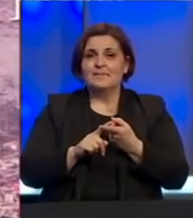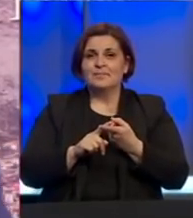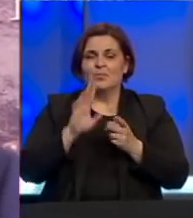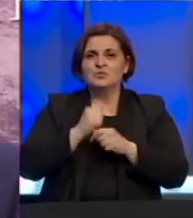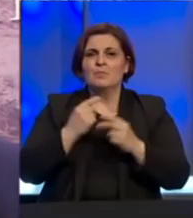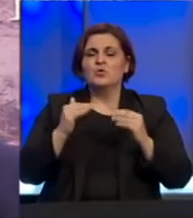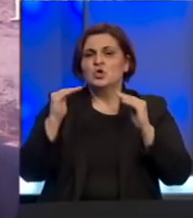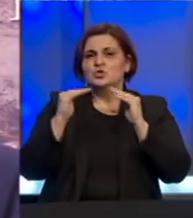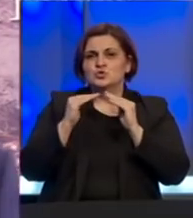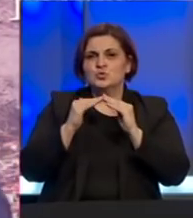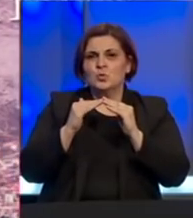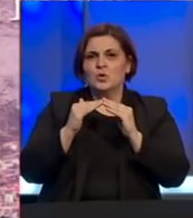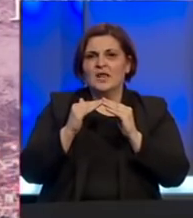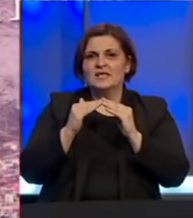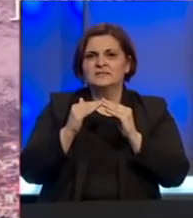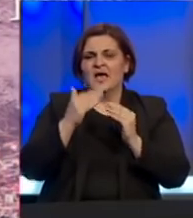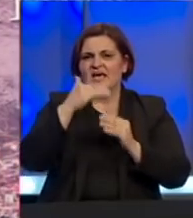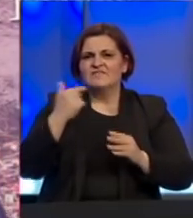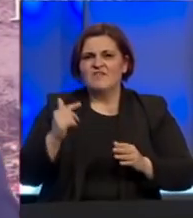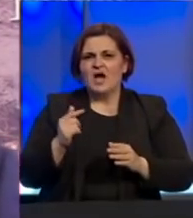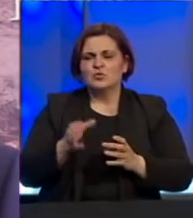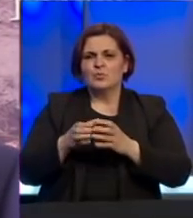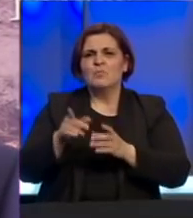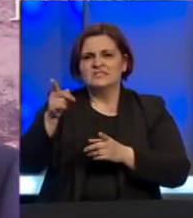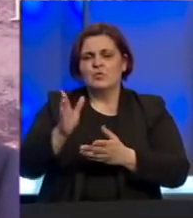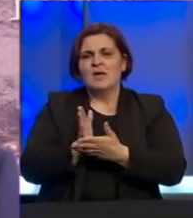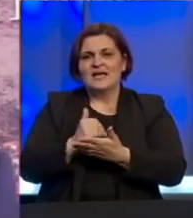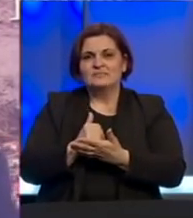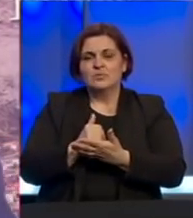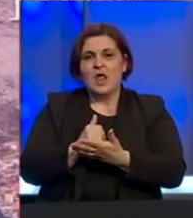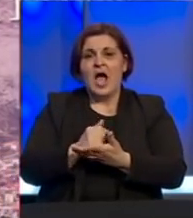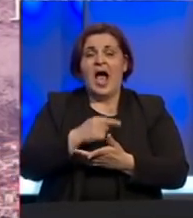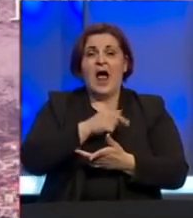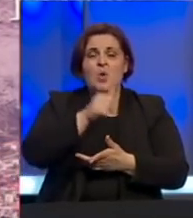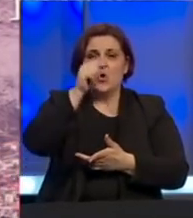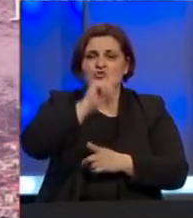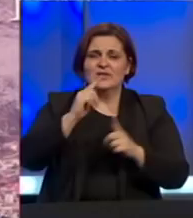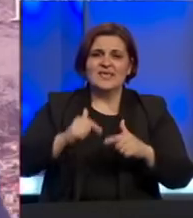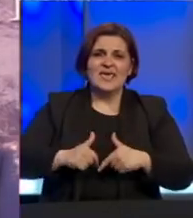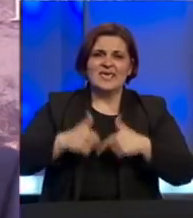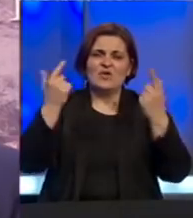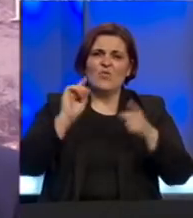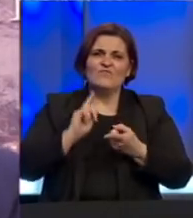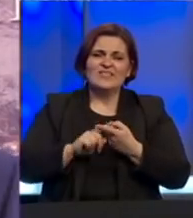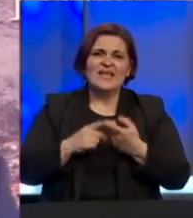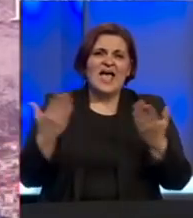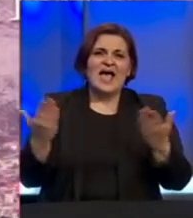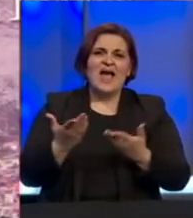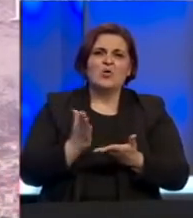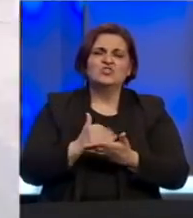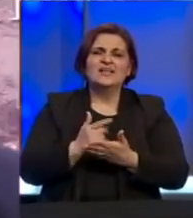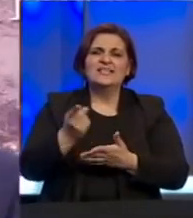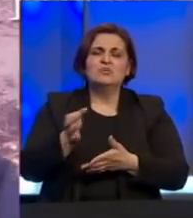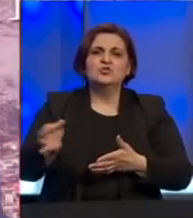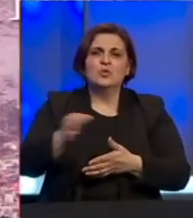postoji saglasnost hrvatske komponente sa takvom jednom raspodijelom, ali ono što je nejasno u Federaciji jeste kako će se to dijeliti između